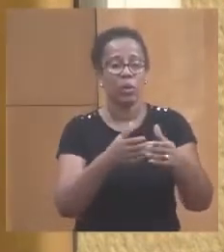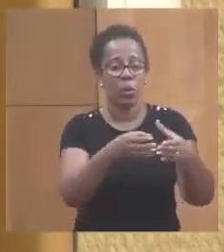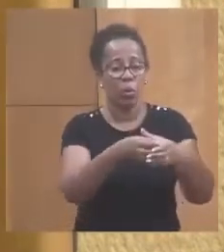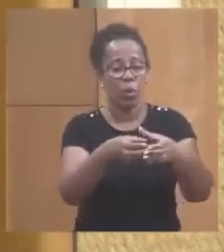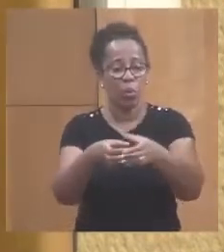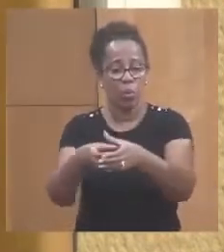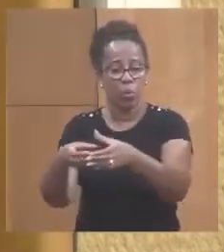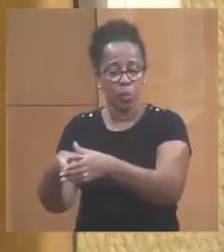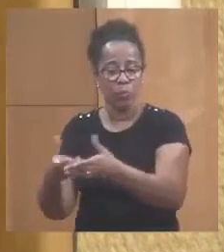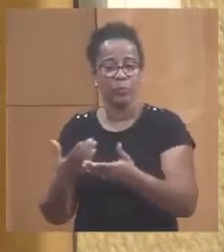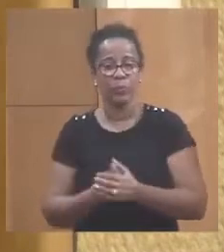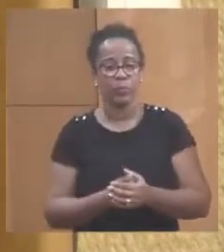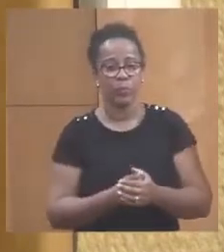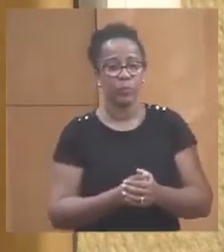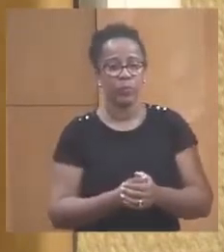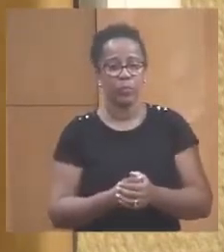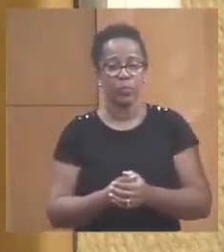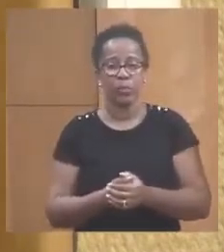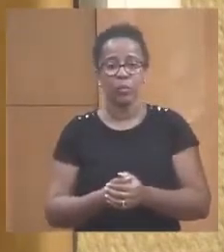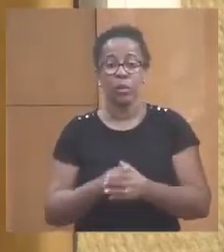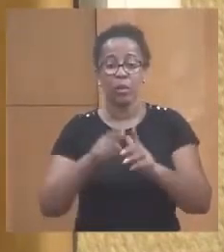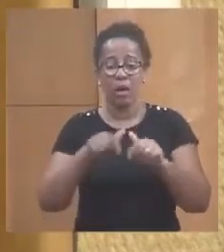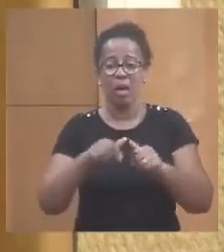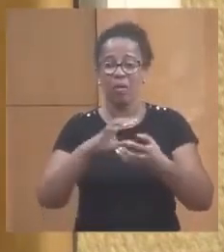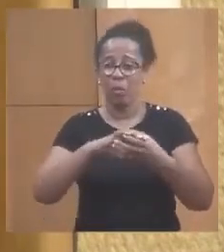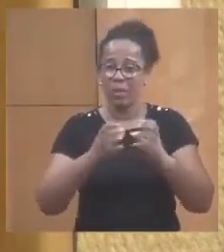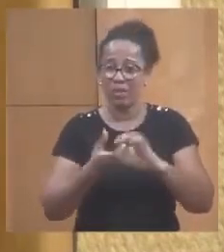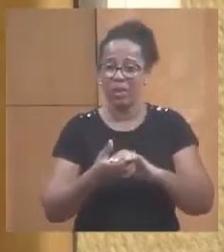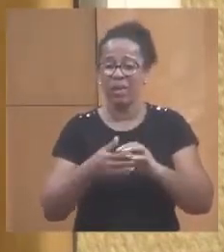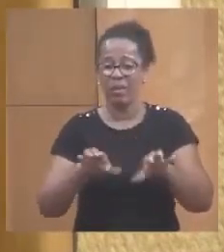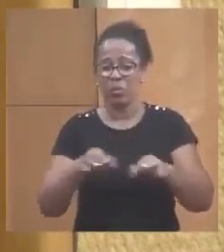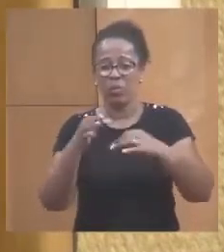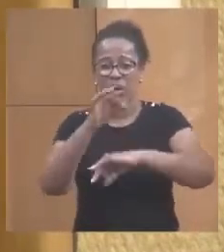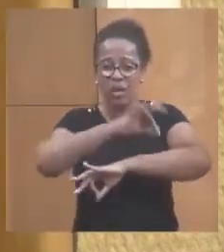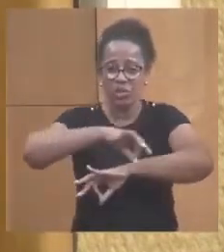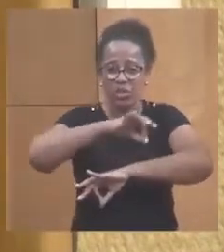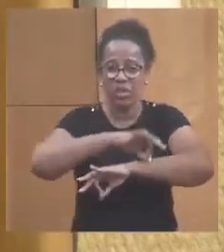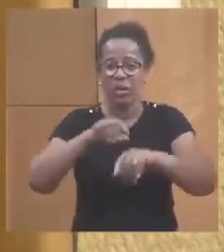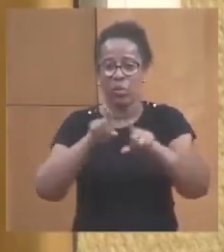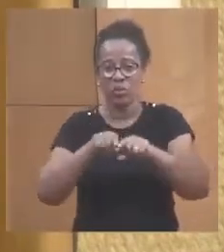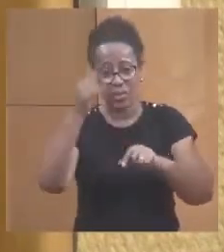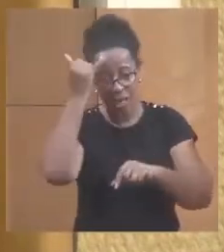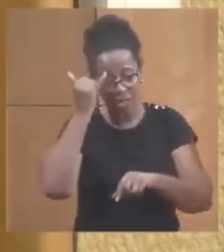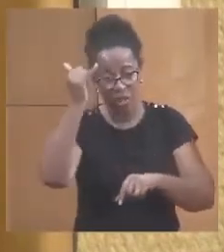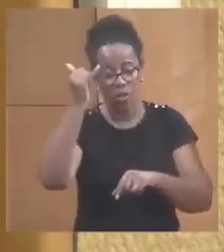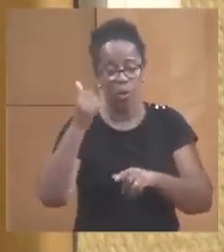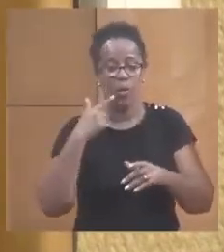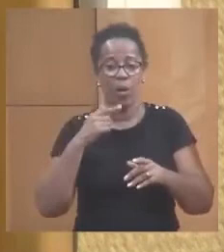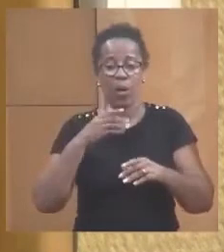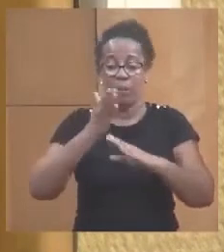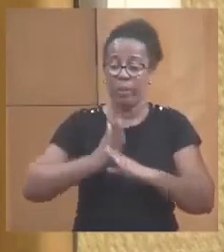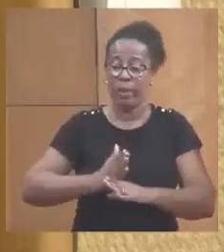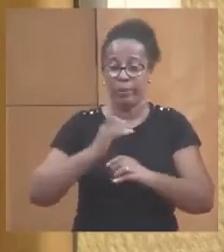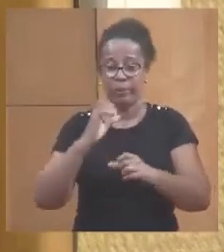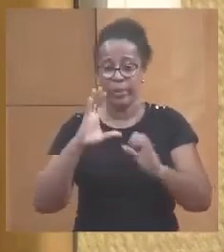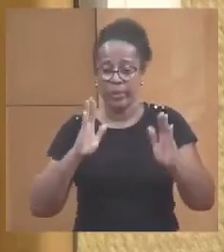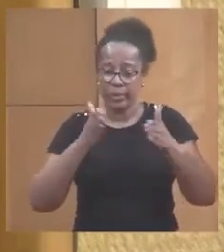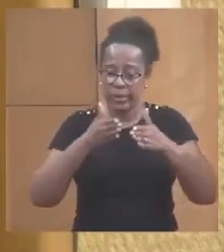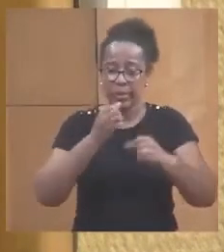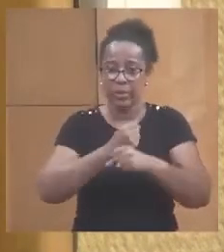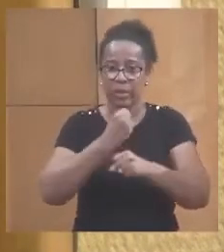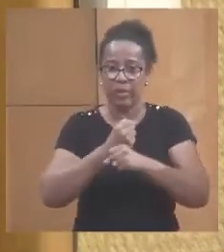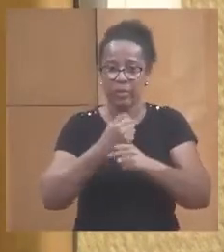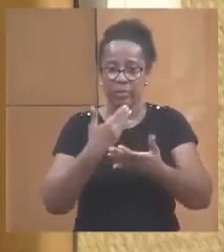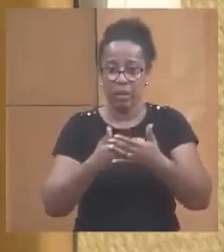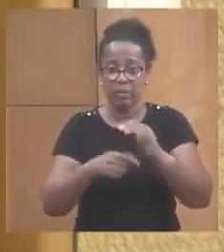Ça a été assez compliqué de trouver des architectes et des ingénieurs qui veulent bien se consacrer à ce type de